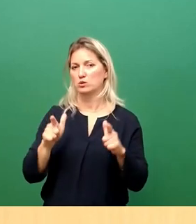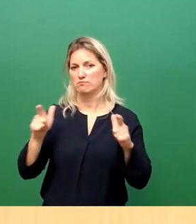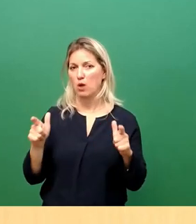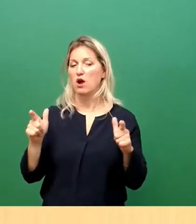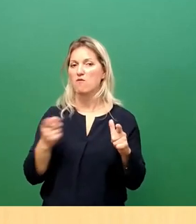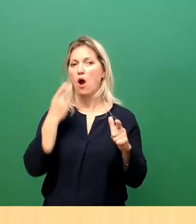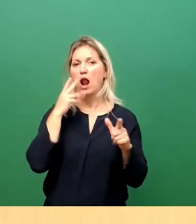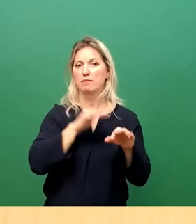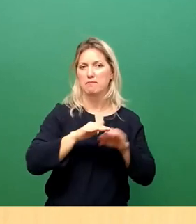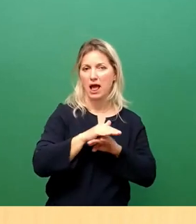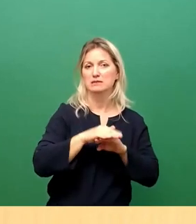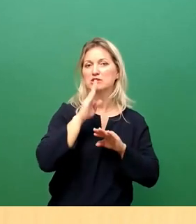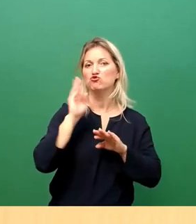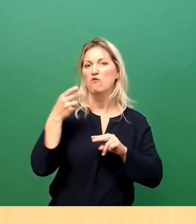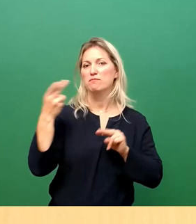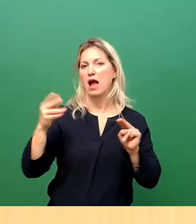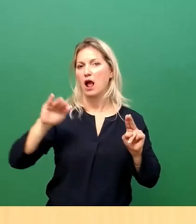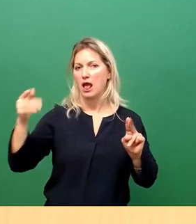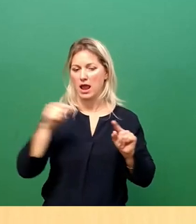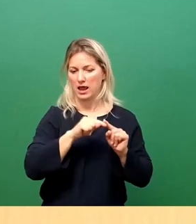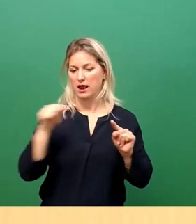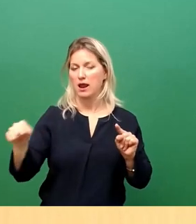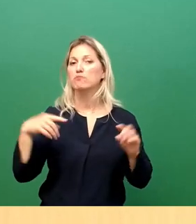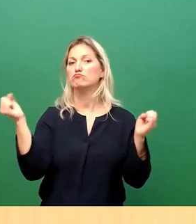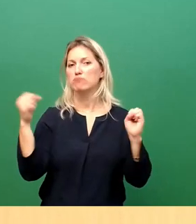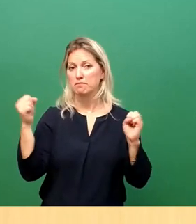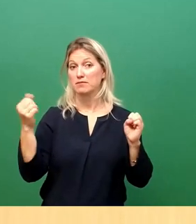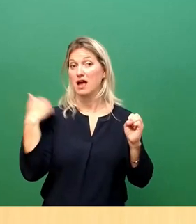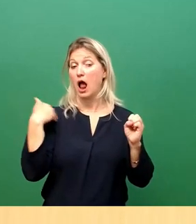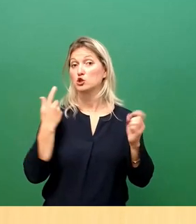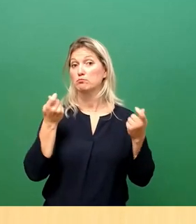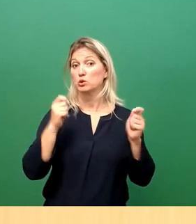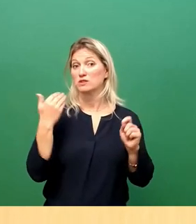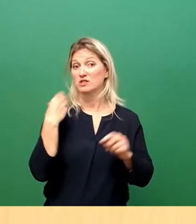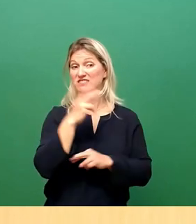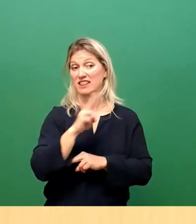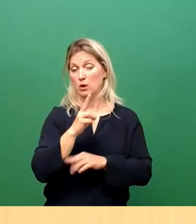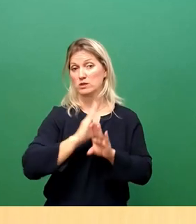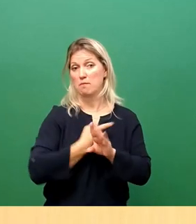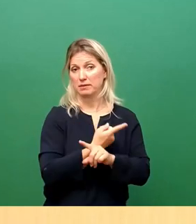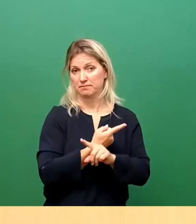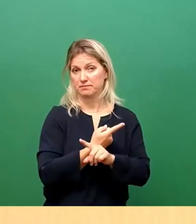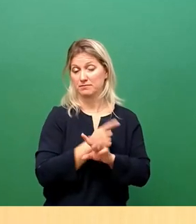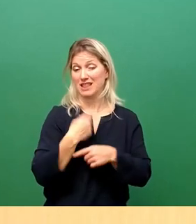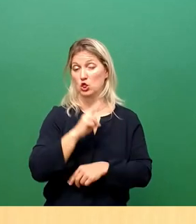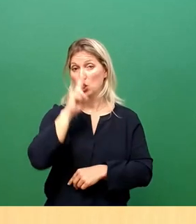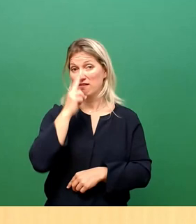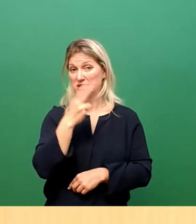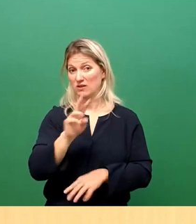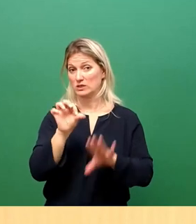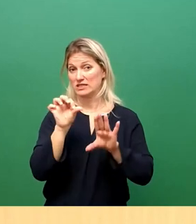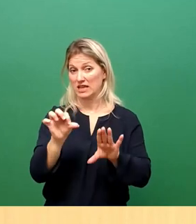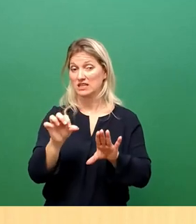Stauffenbergallee zu und hebt damit übrigens den Beschluss von 2000 auf. Im November 2006 in der Verkehrsinfrastruktur